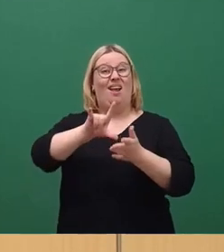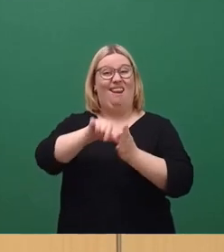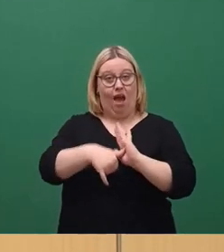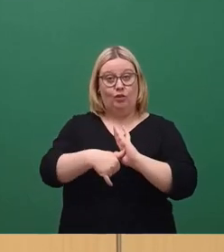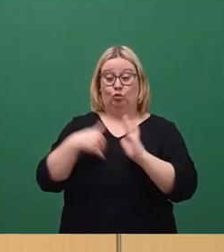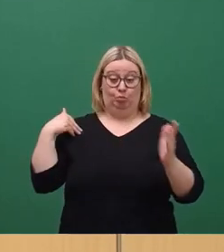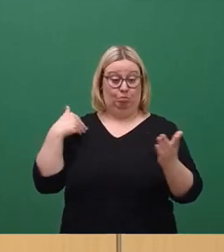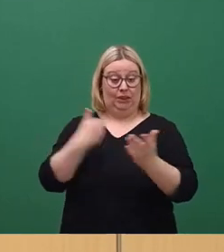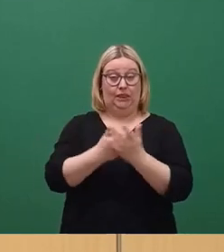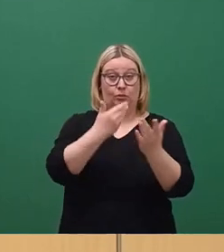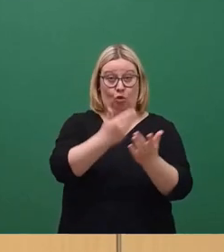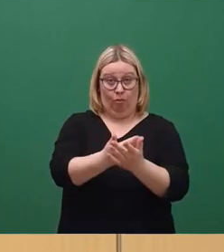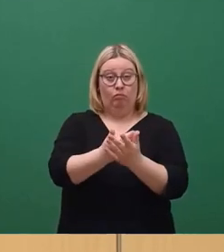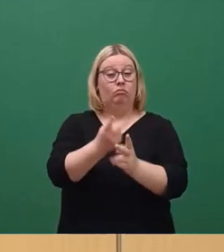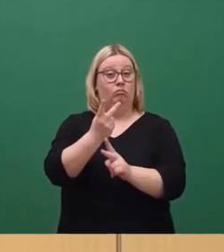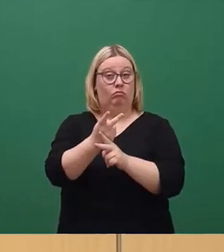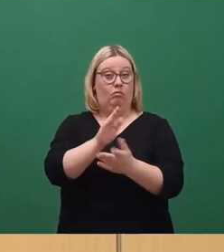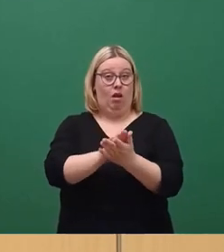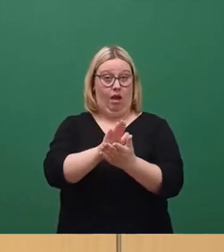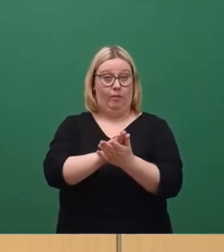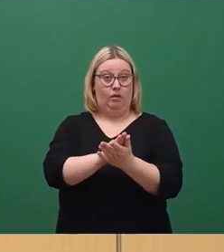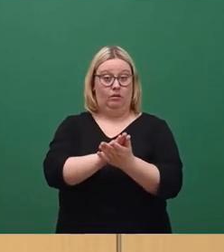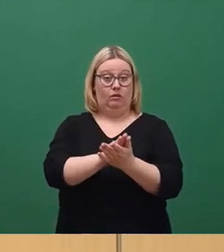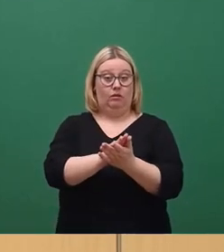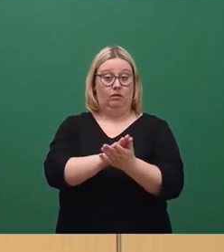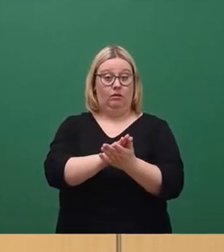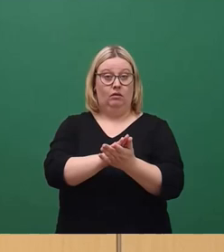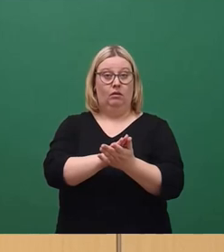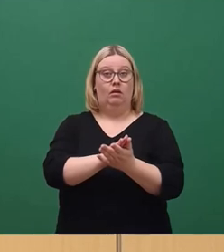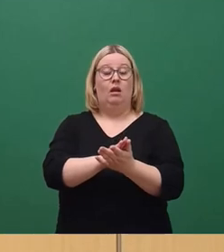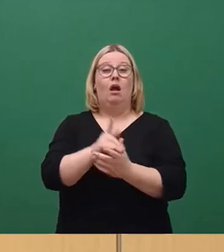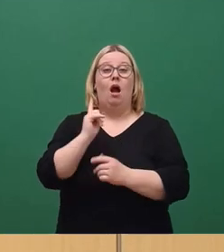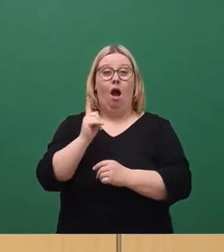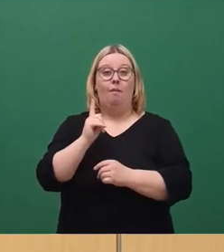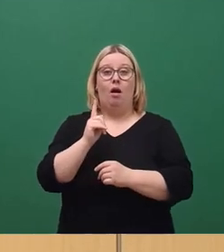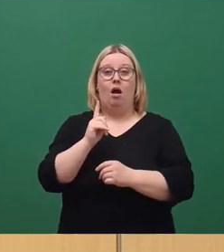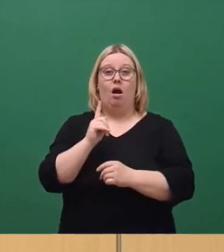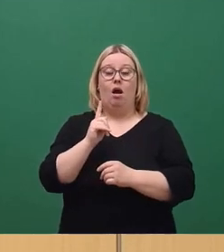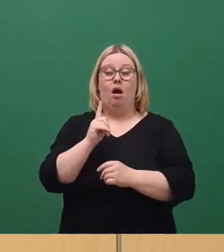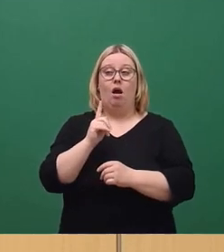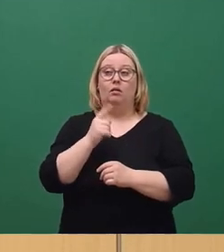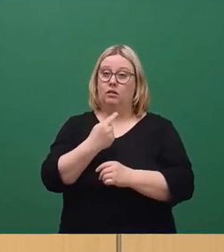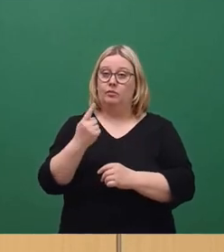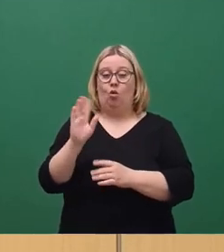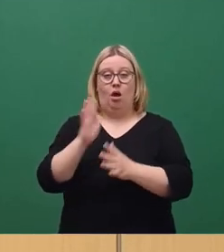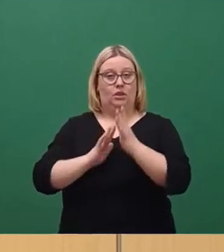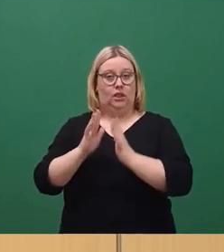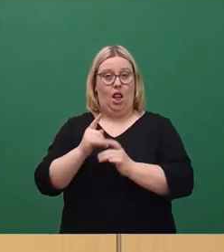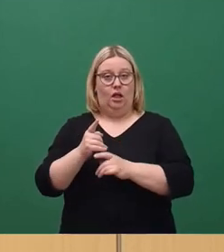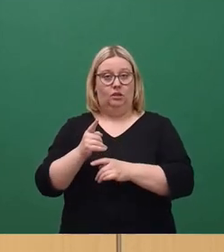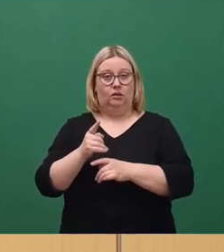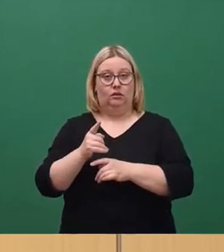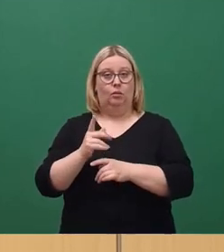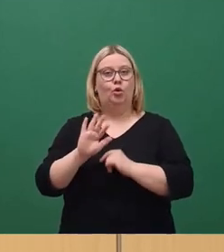bisher erhalten haben, weiterbekommen. Aber sie haben sich auch geäußert, dass sie die